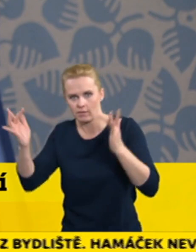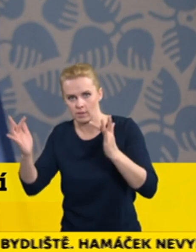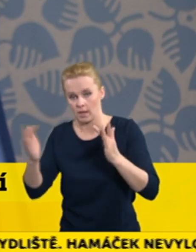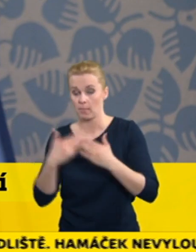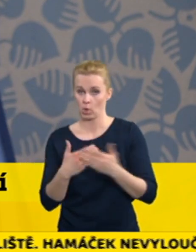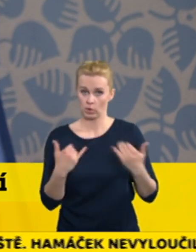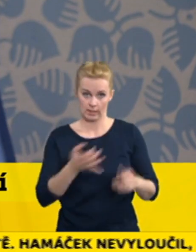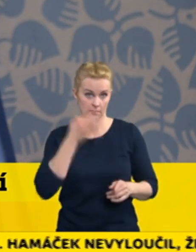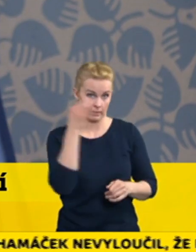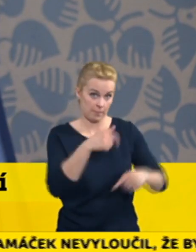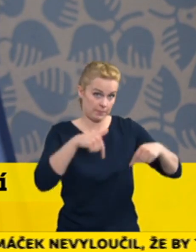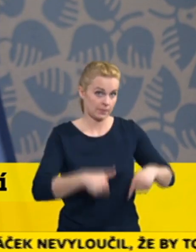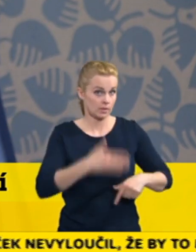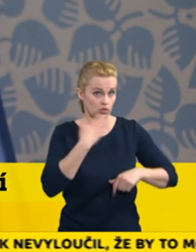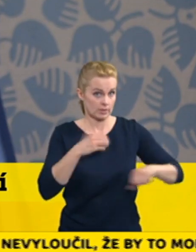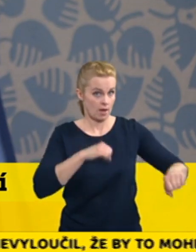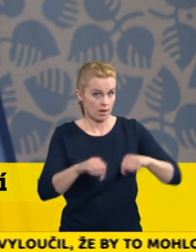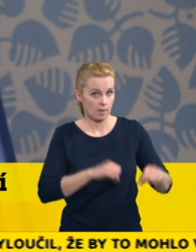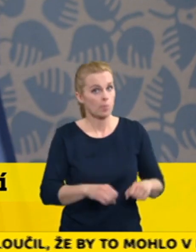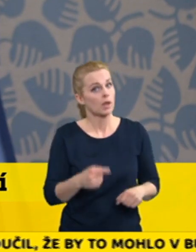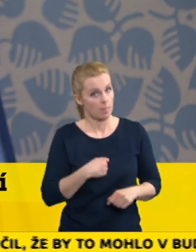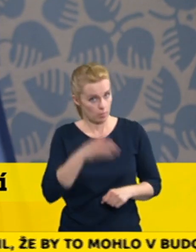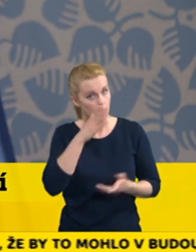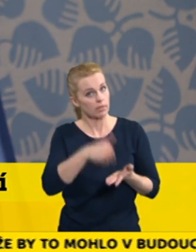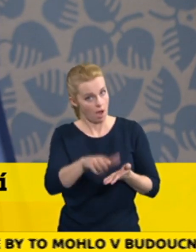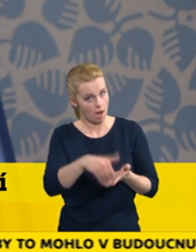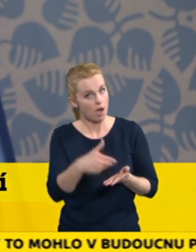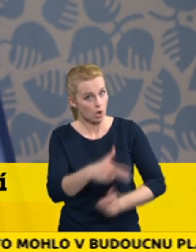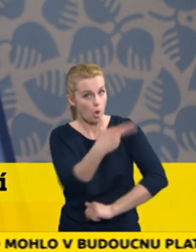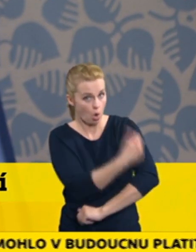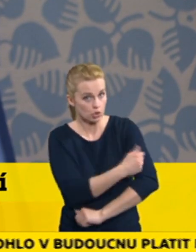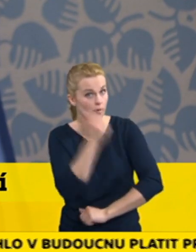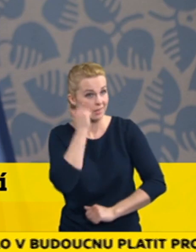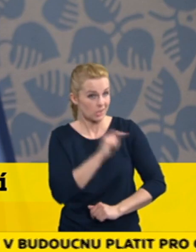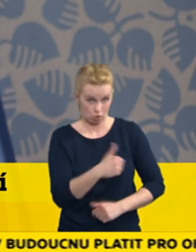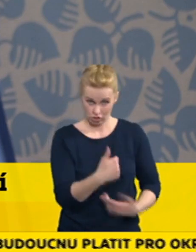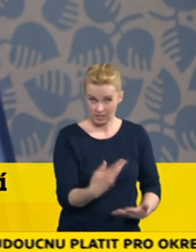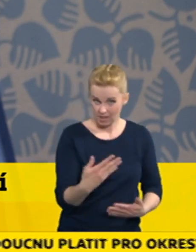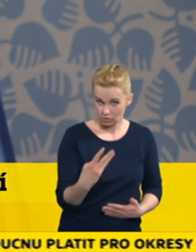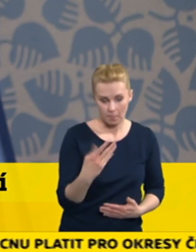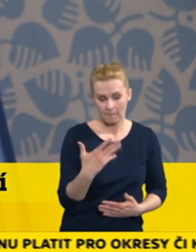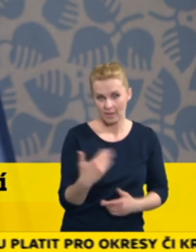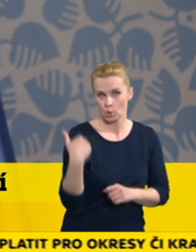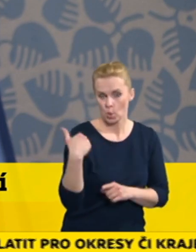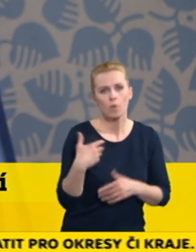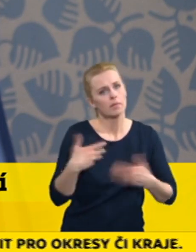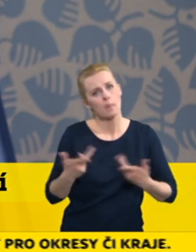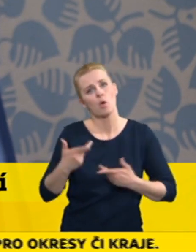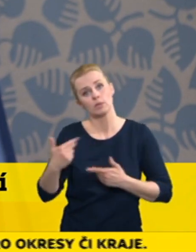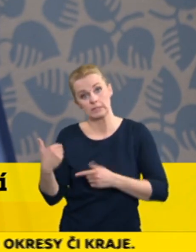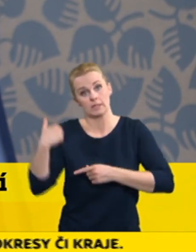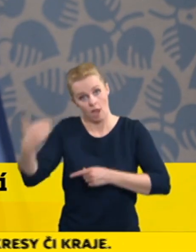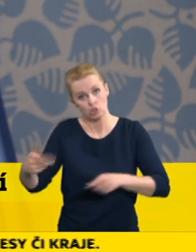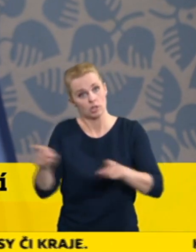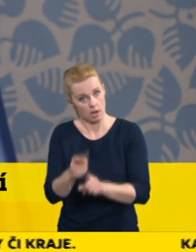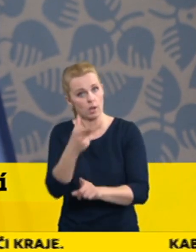Budeme tady tím očkovat lidi jenom do 65, nebo budeme očkovat i